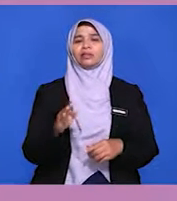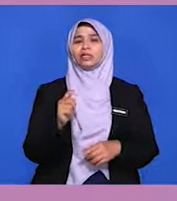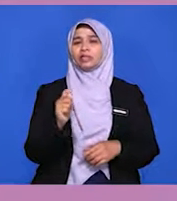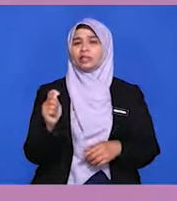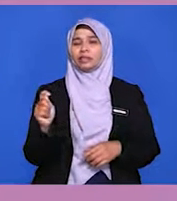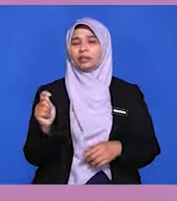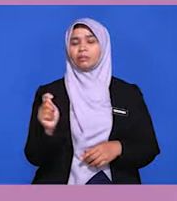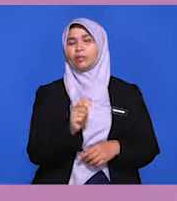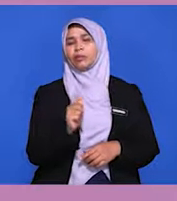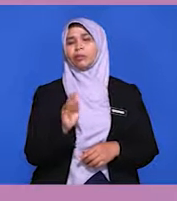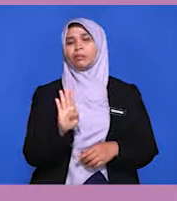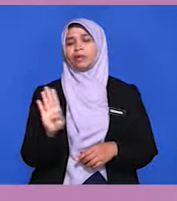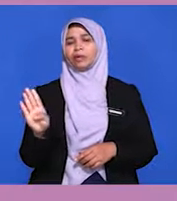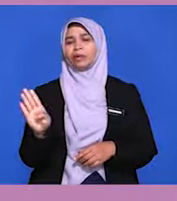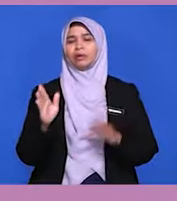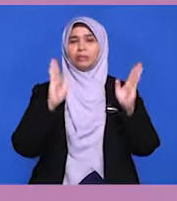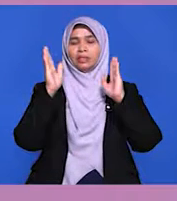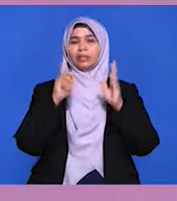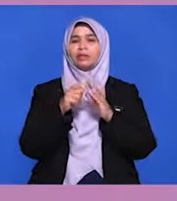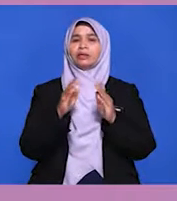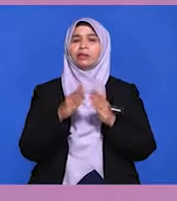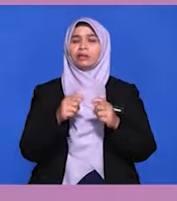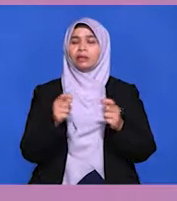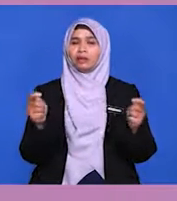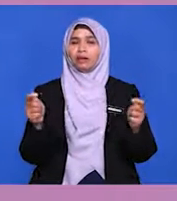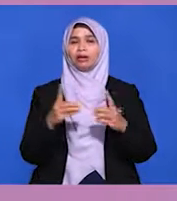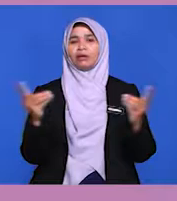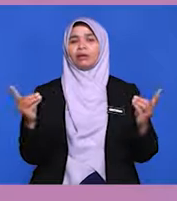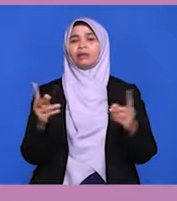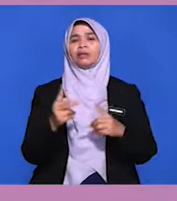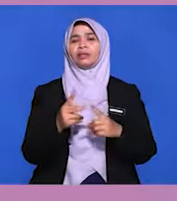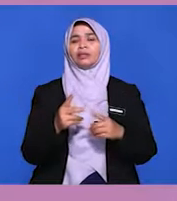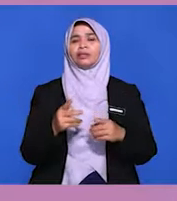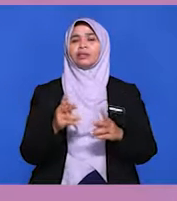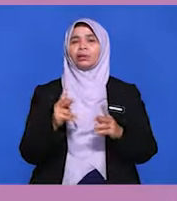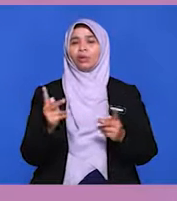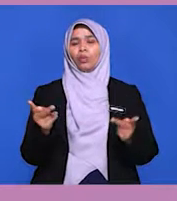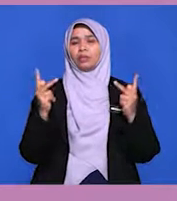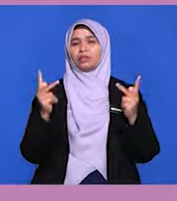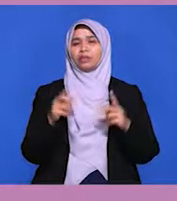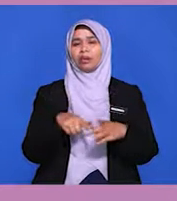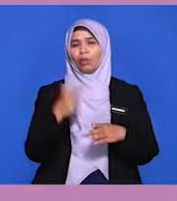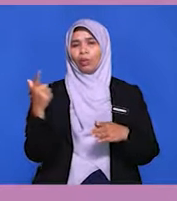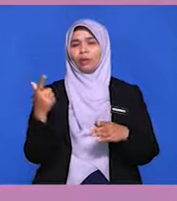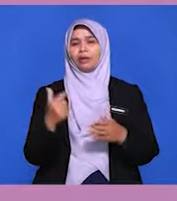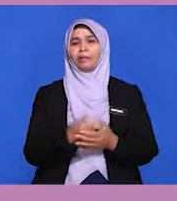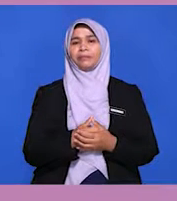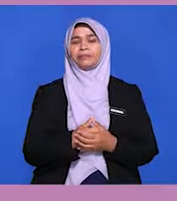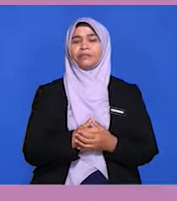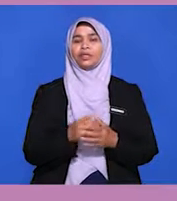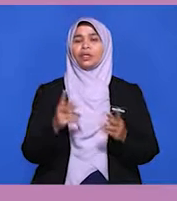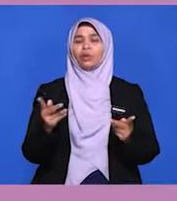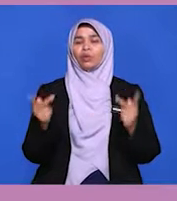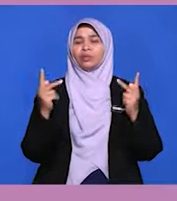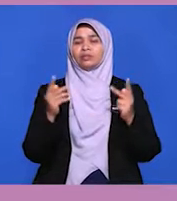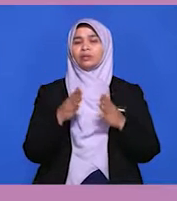menyebabkan Malaysia terdedah kepada ancaman pihak luar, khususnya kuasa-kuasa besar. Dan kuasa-kuasa besar ini mempunyai